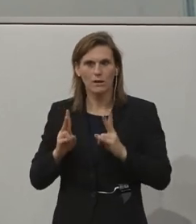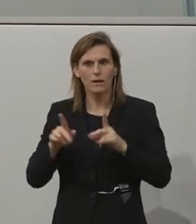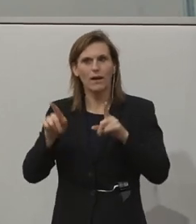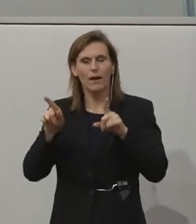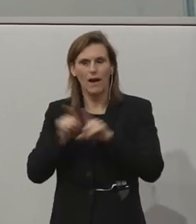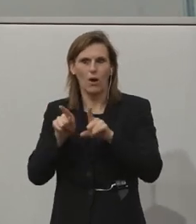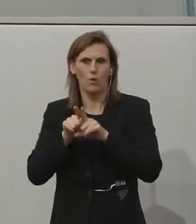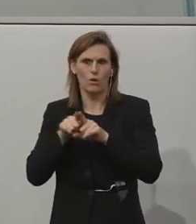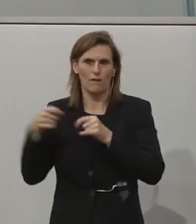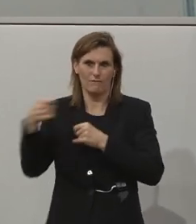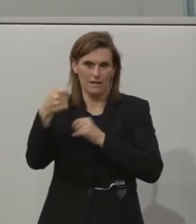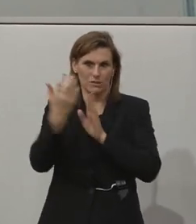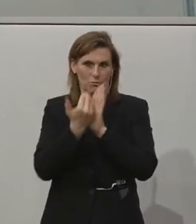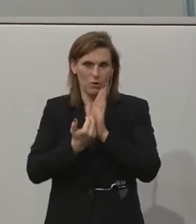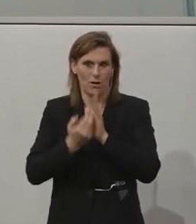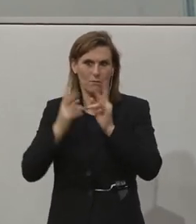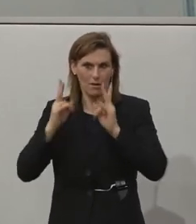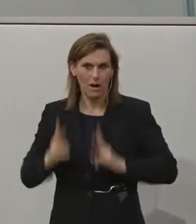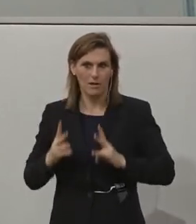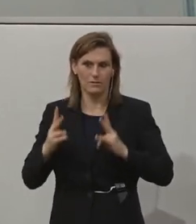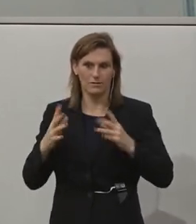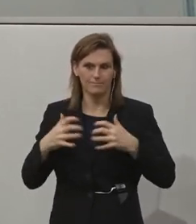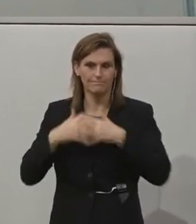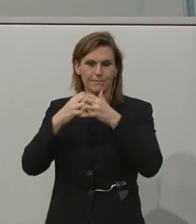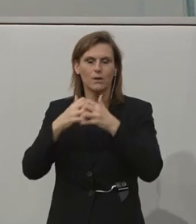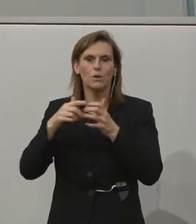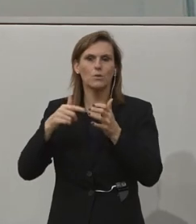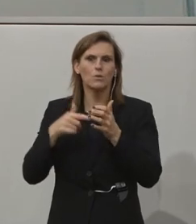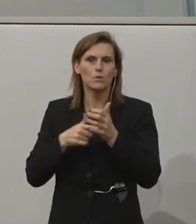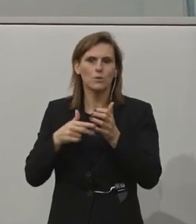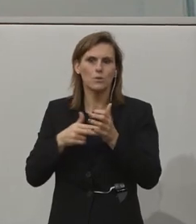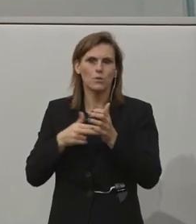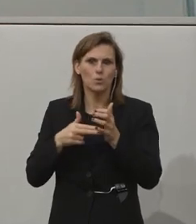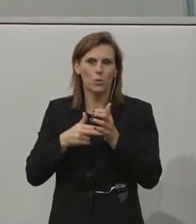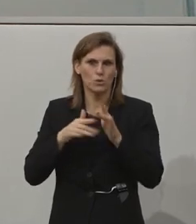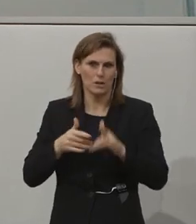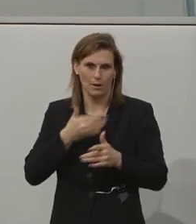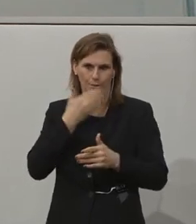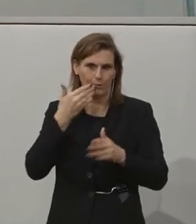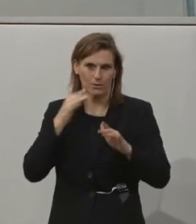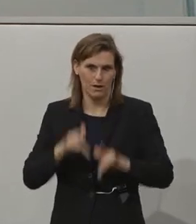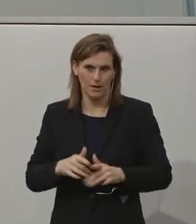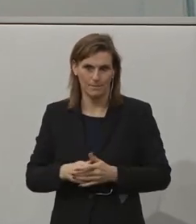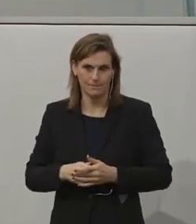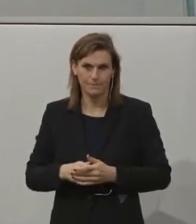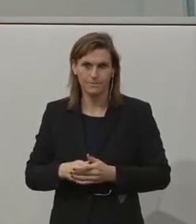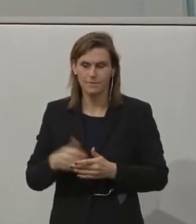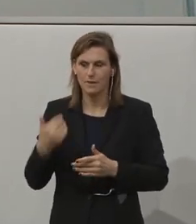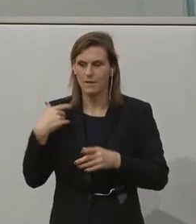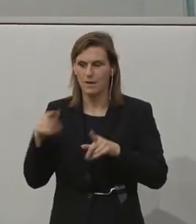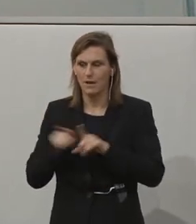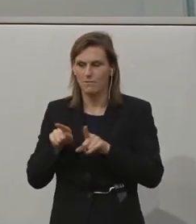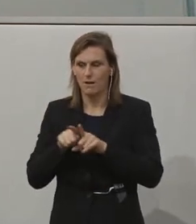think the reason it has not been funded from the government before now is because there was very little expectation